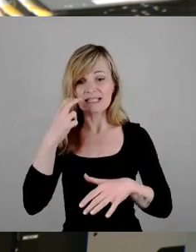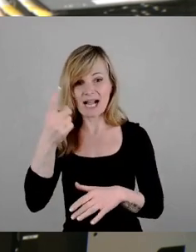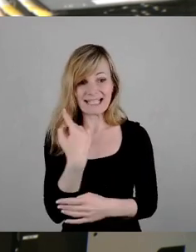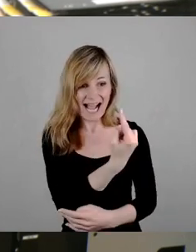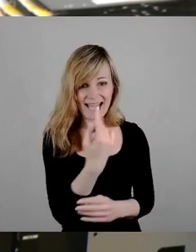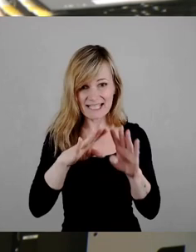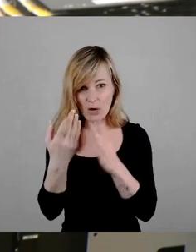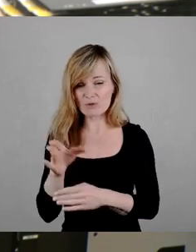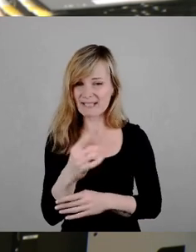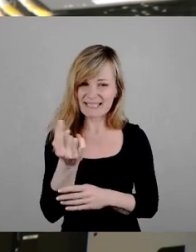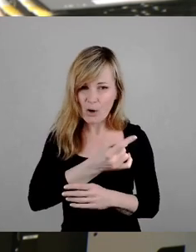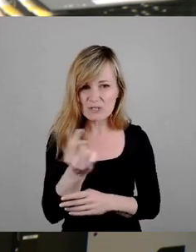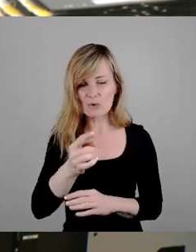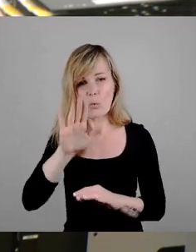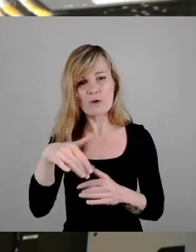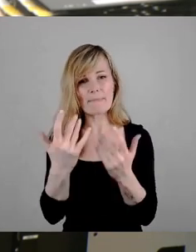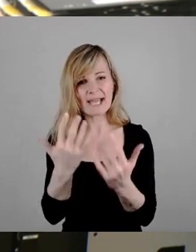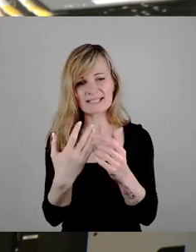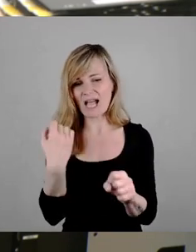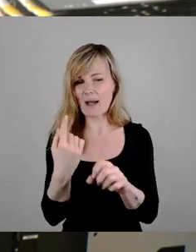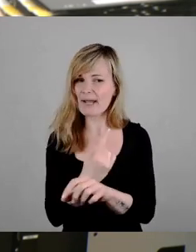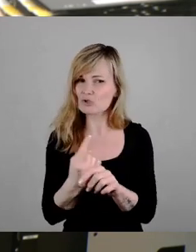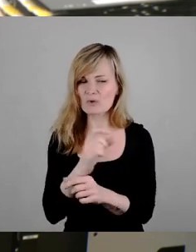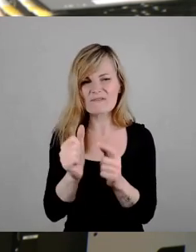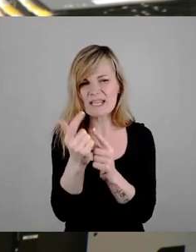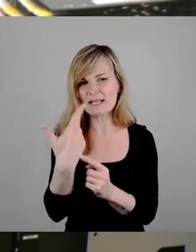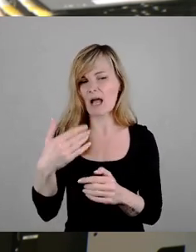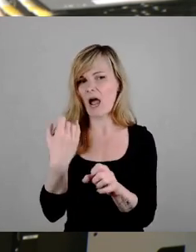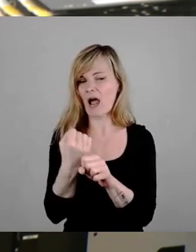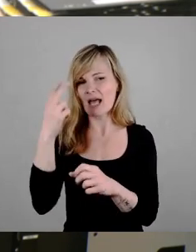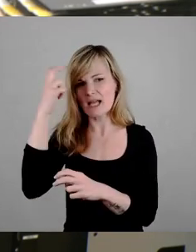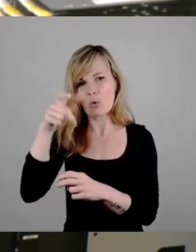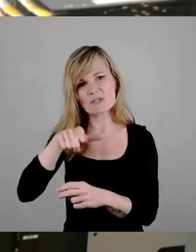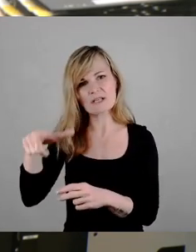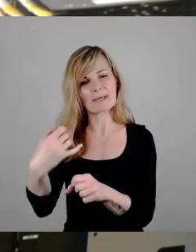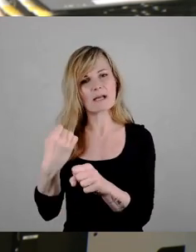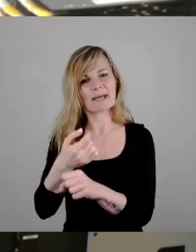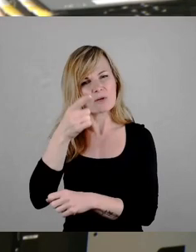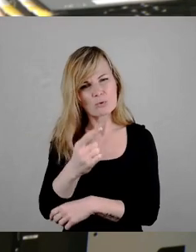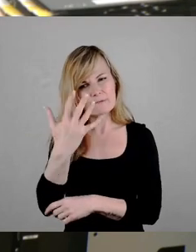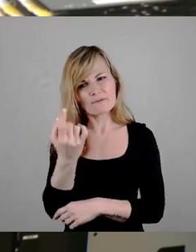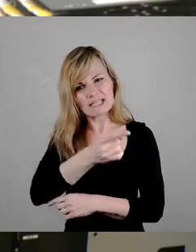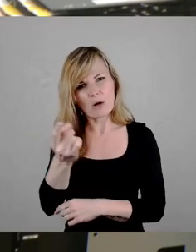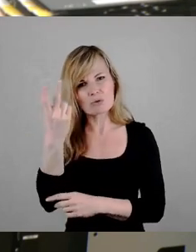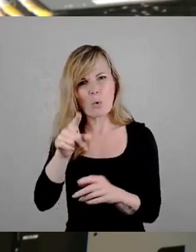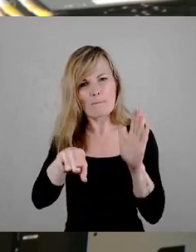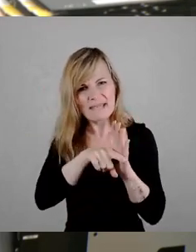tausenden unberechneter Arbeitsstunden Dutzender Rathausmitarbeiter 150.000 Euro miese zu machen.